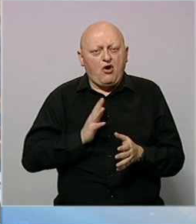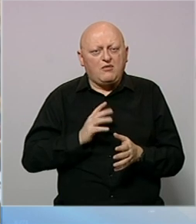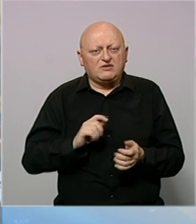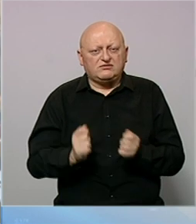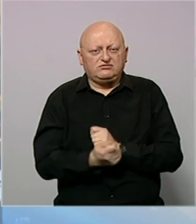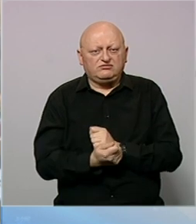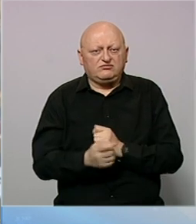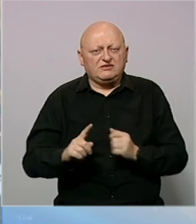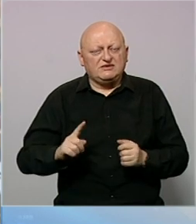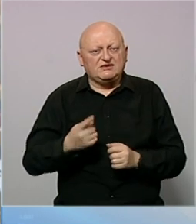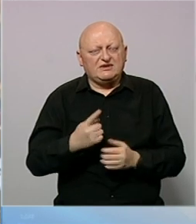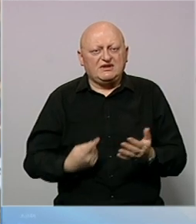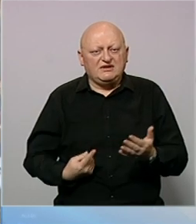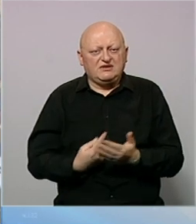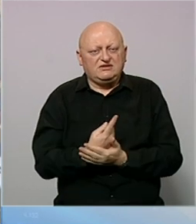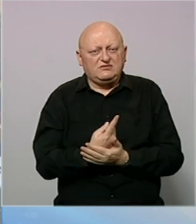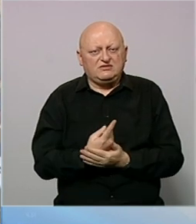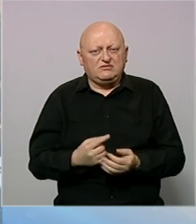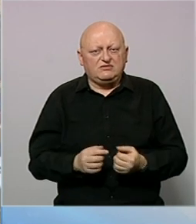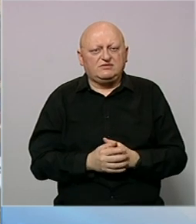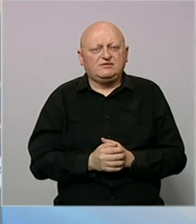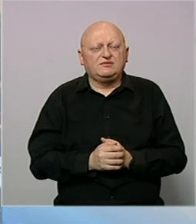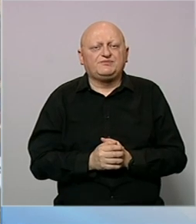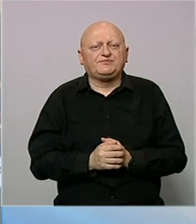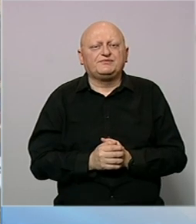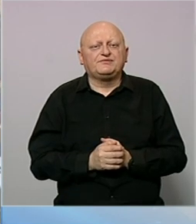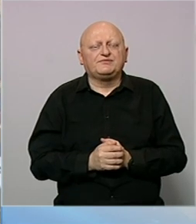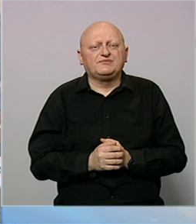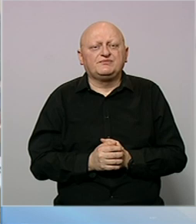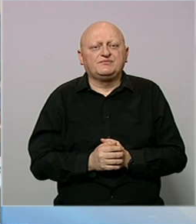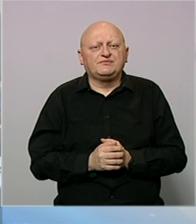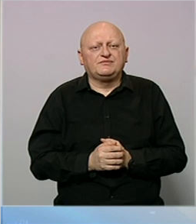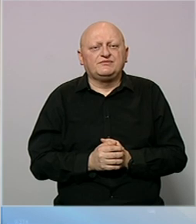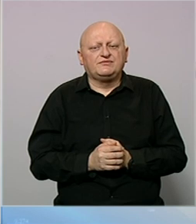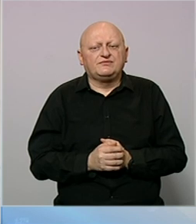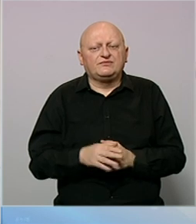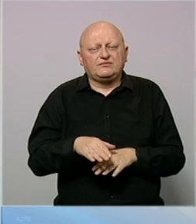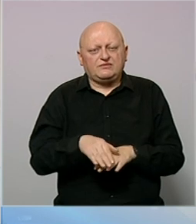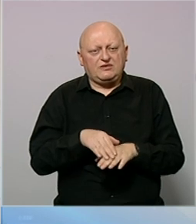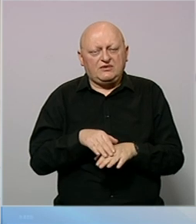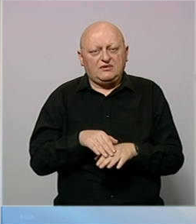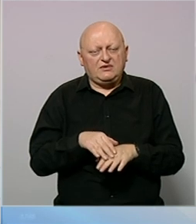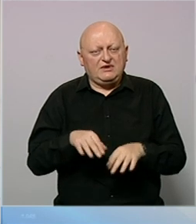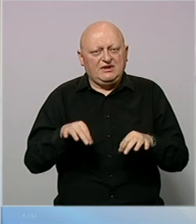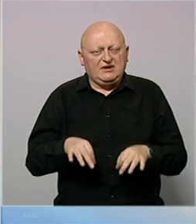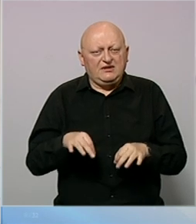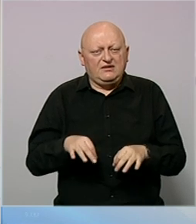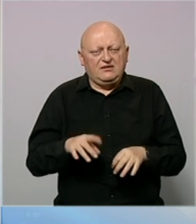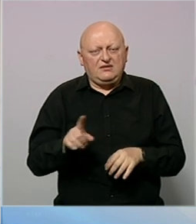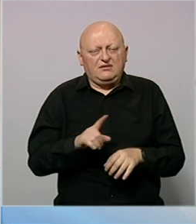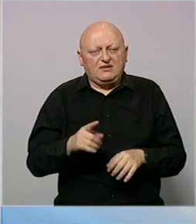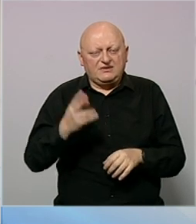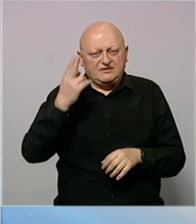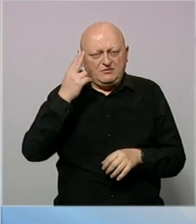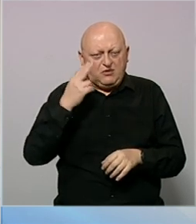bio opasan presedan sa dalekosežnim posjedicama. Iz početka su igrali, da se to ne